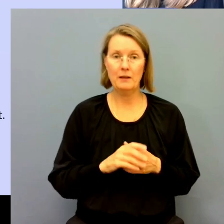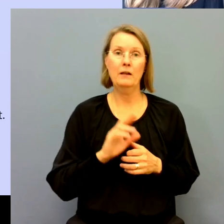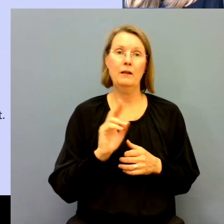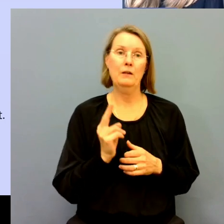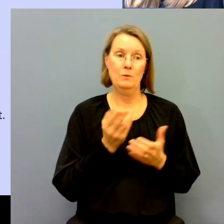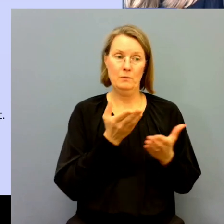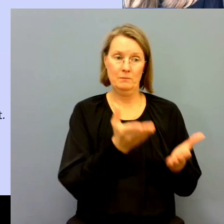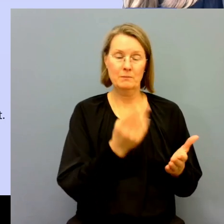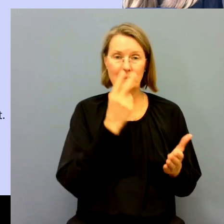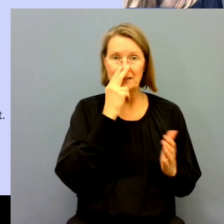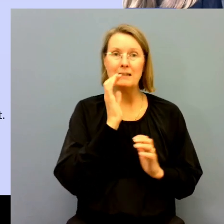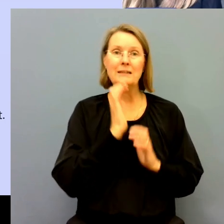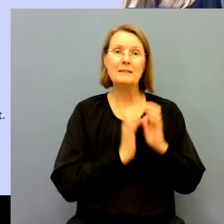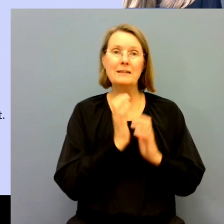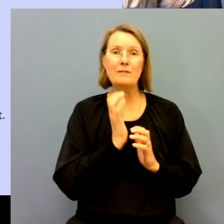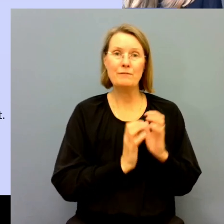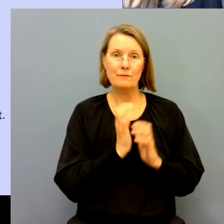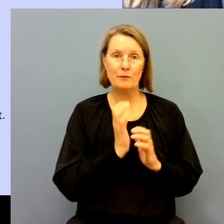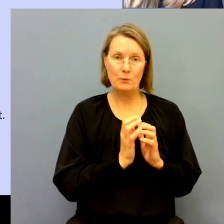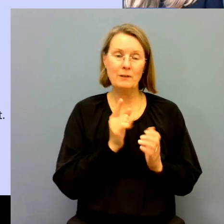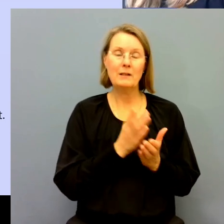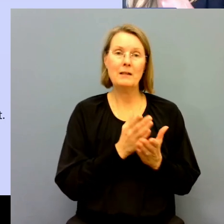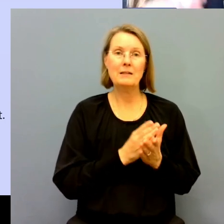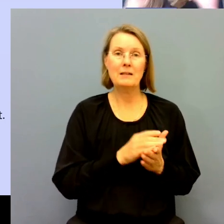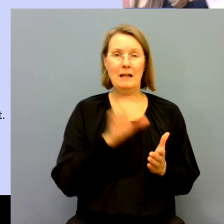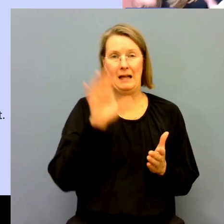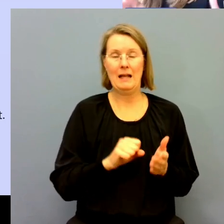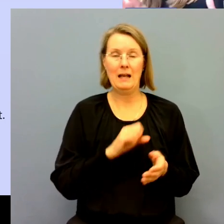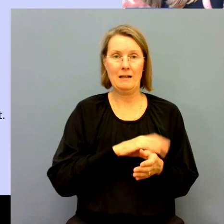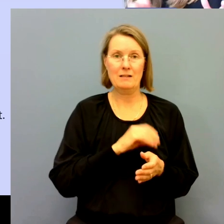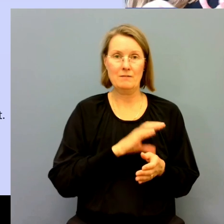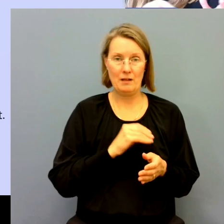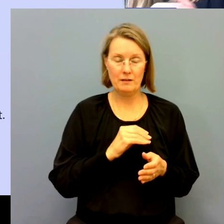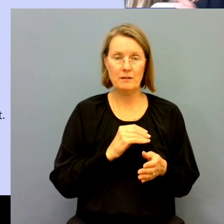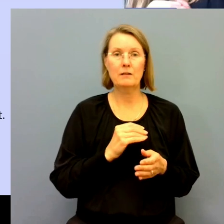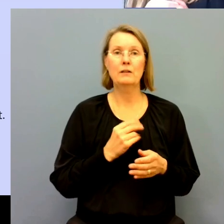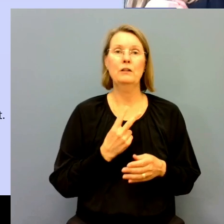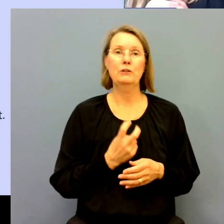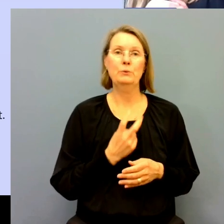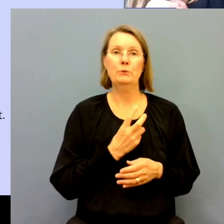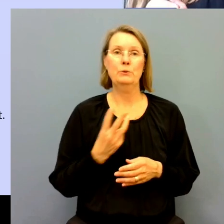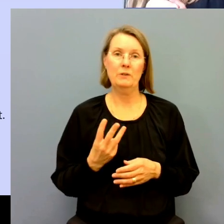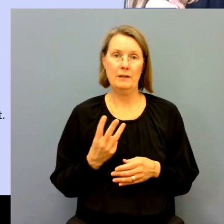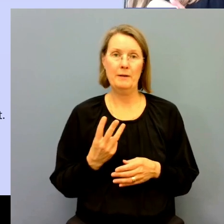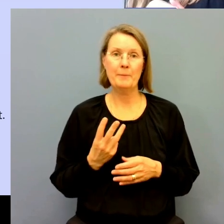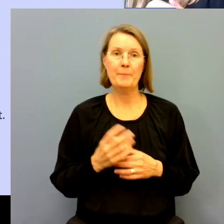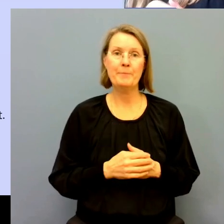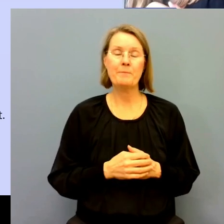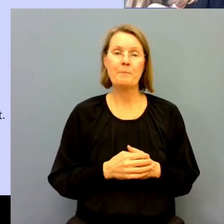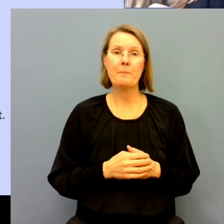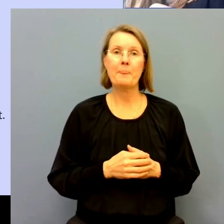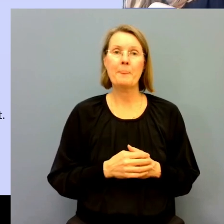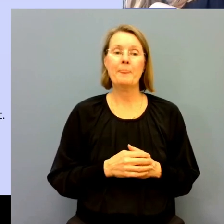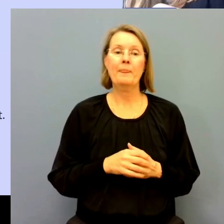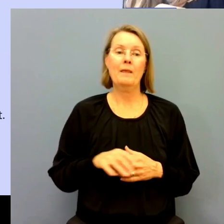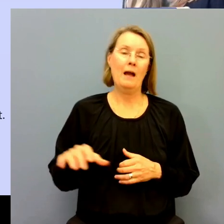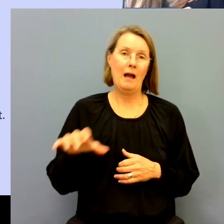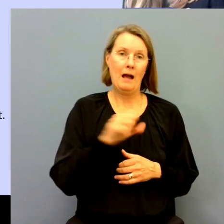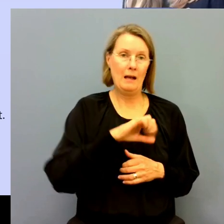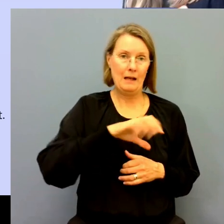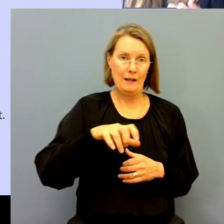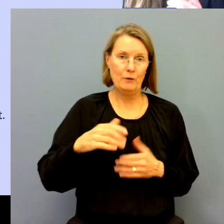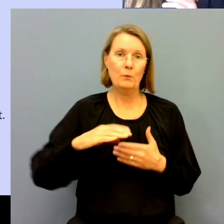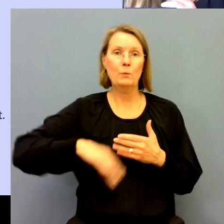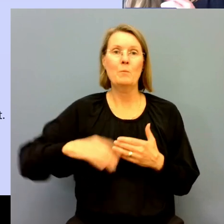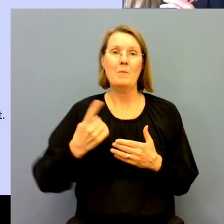lite siffror från den statistiken. Det gäller för hela landet under år 2023. Och alla